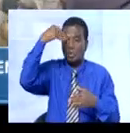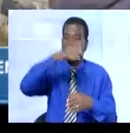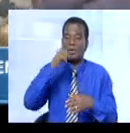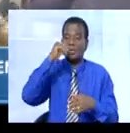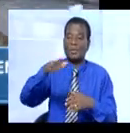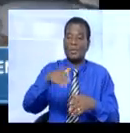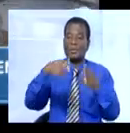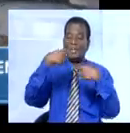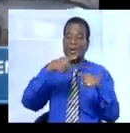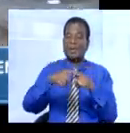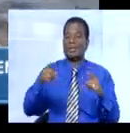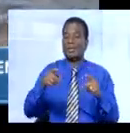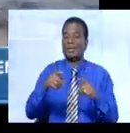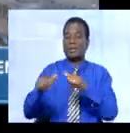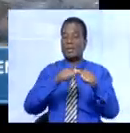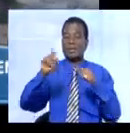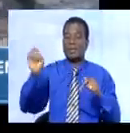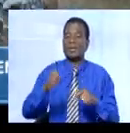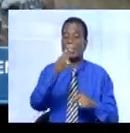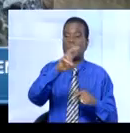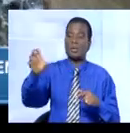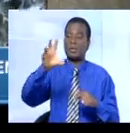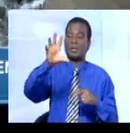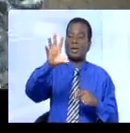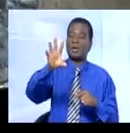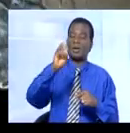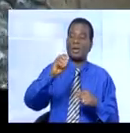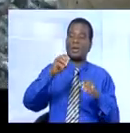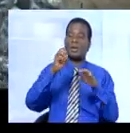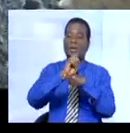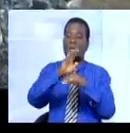issus de cette branche d'activité et de 245 métiers.